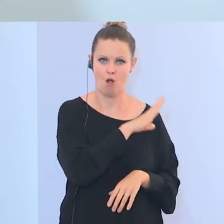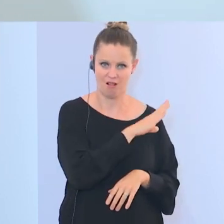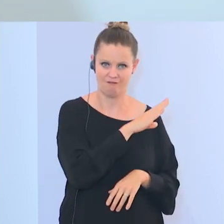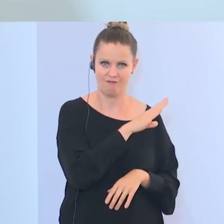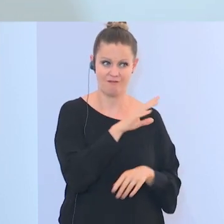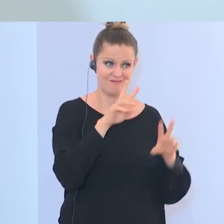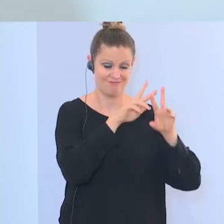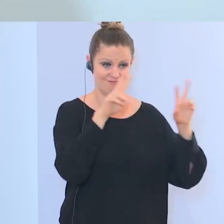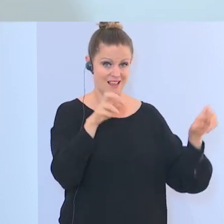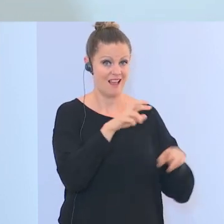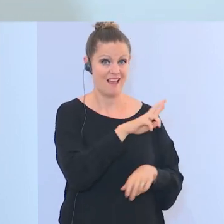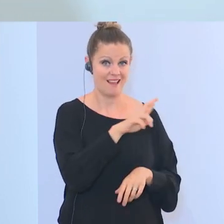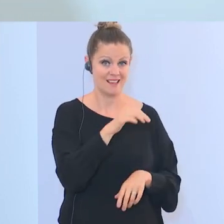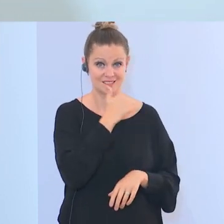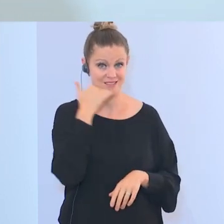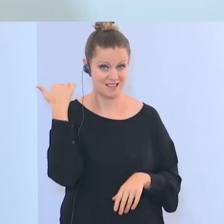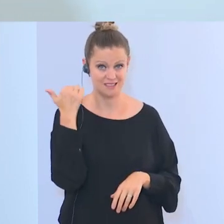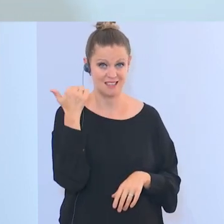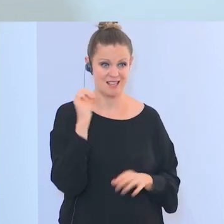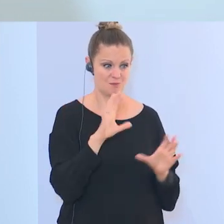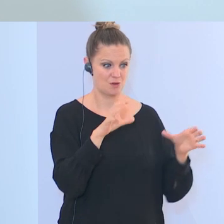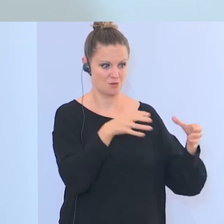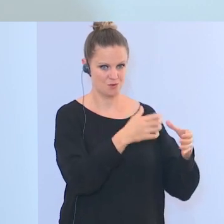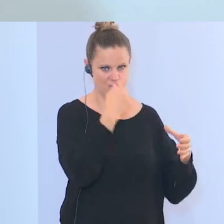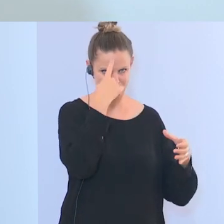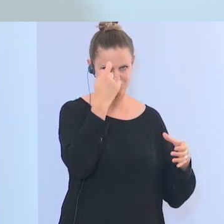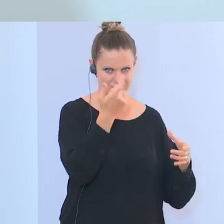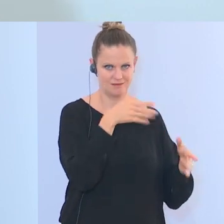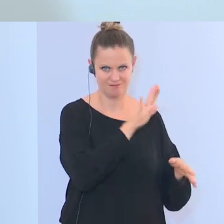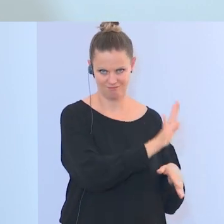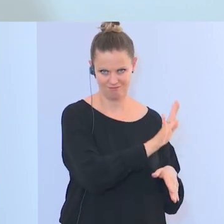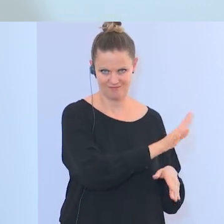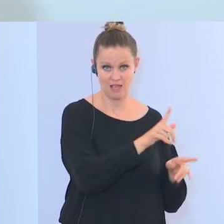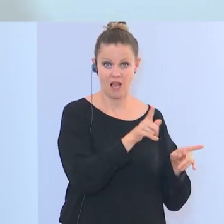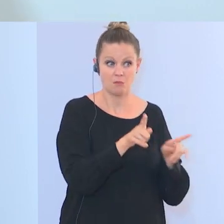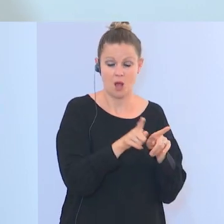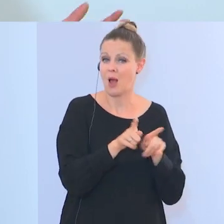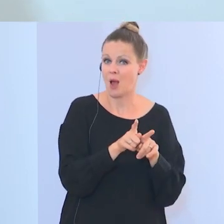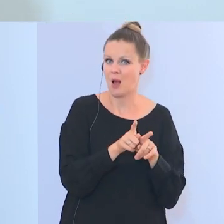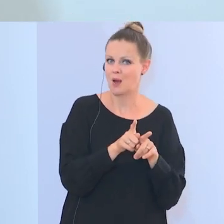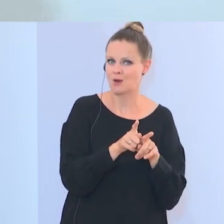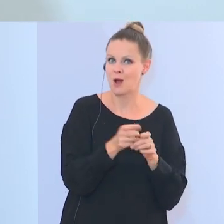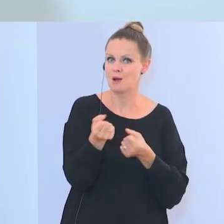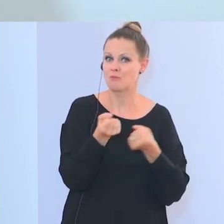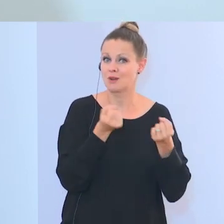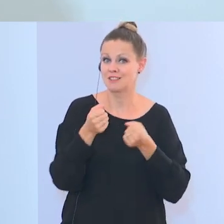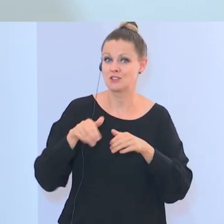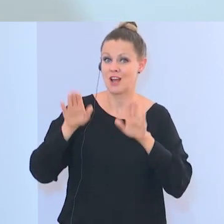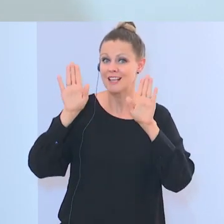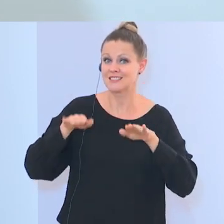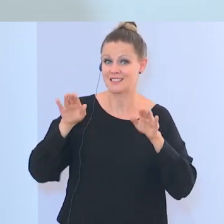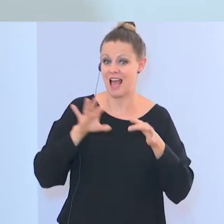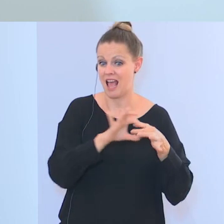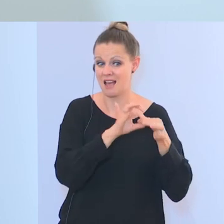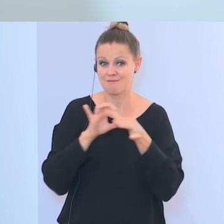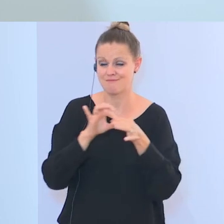sehr rechtsextremistische Nationalideologie, zum anderen ist es aber genauso eine Ideologie, die mit dem politischen Islam zusammenhängt.